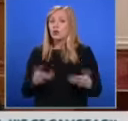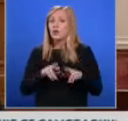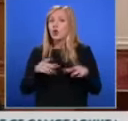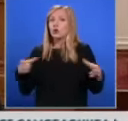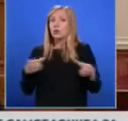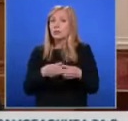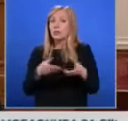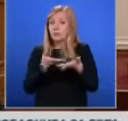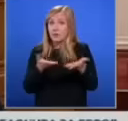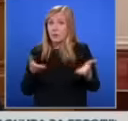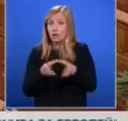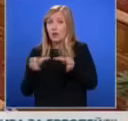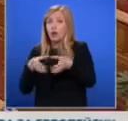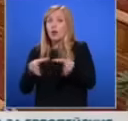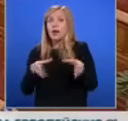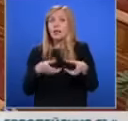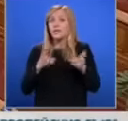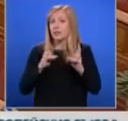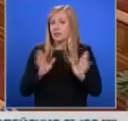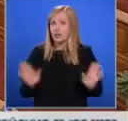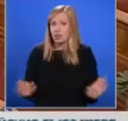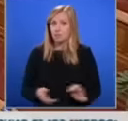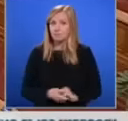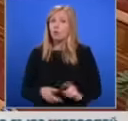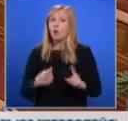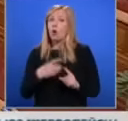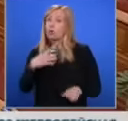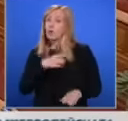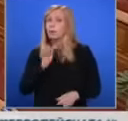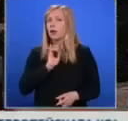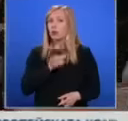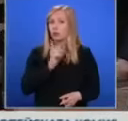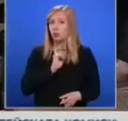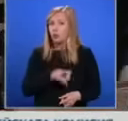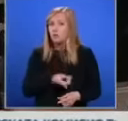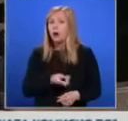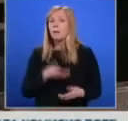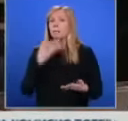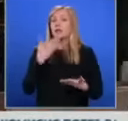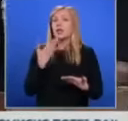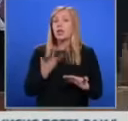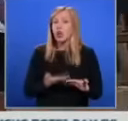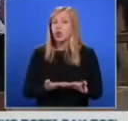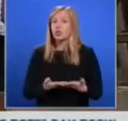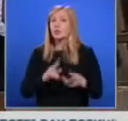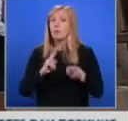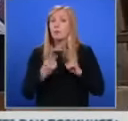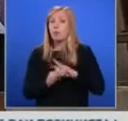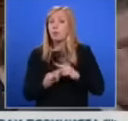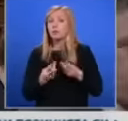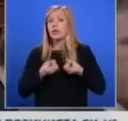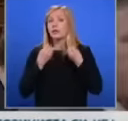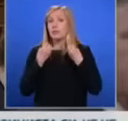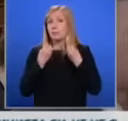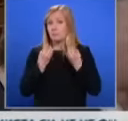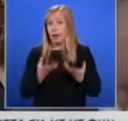събрание в своите колективни решения. От ГЕРБ обаче критикуваха предложените от Бойко Рашков и депутати от Продължаваме промяната промени, които дават